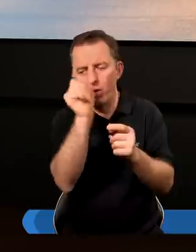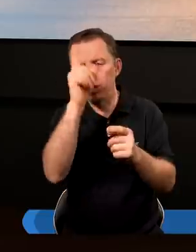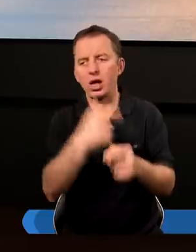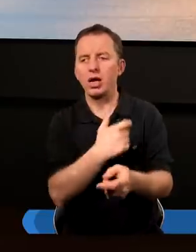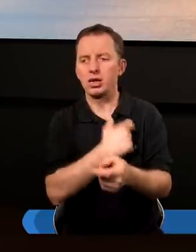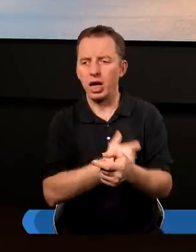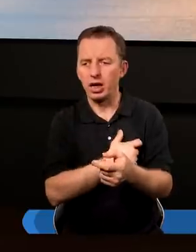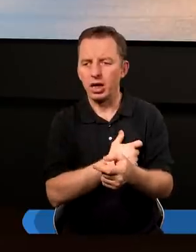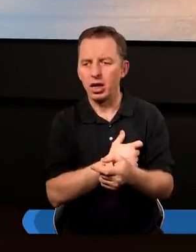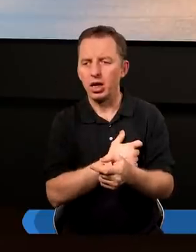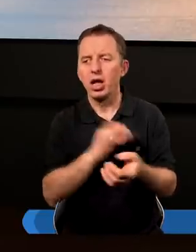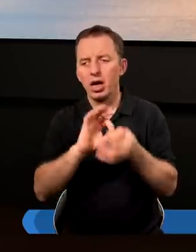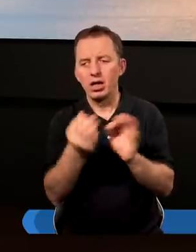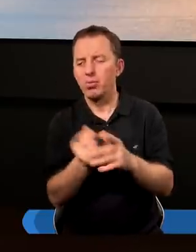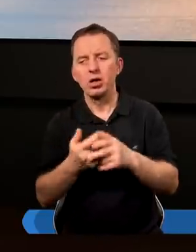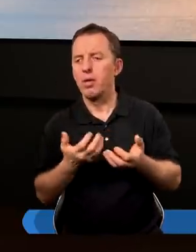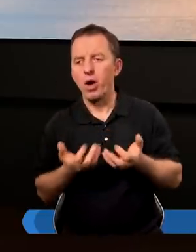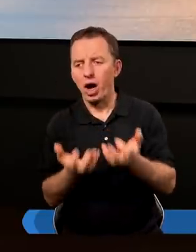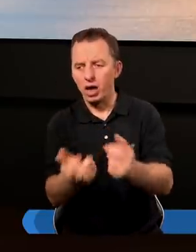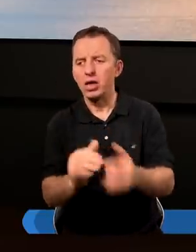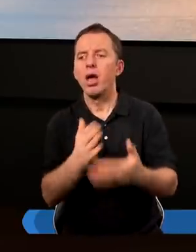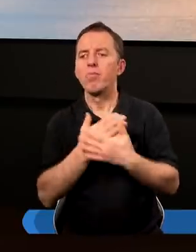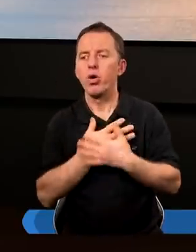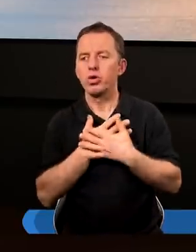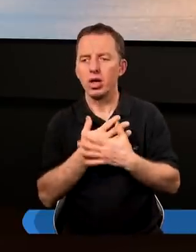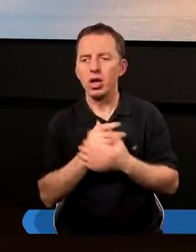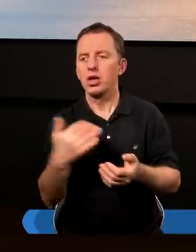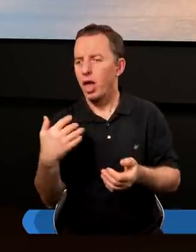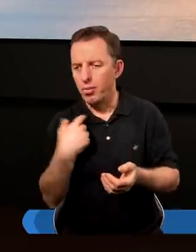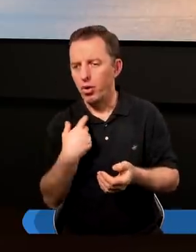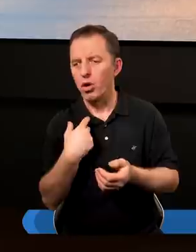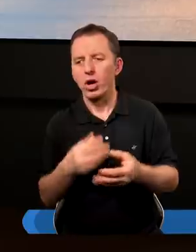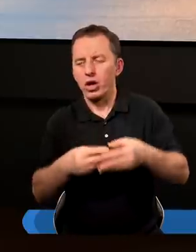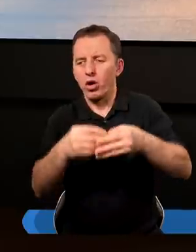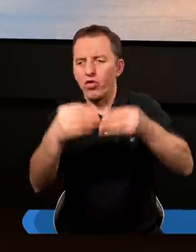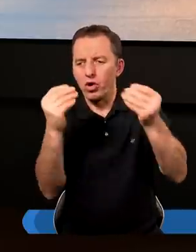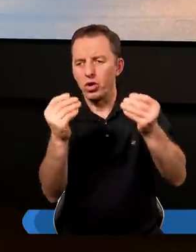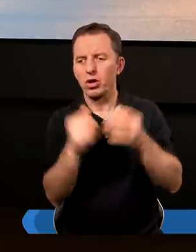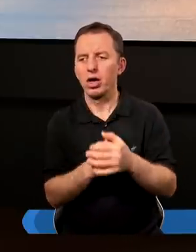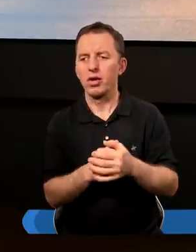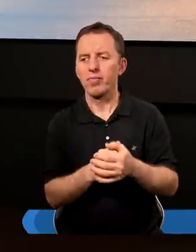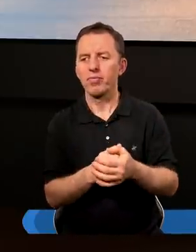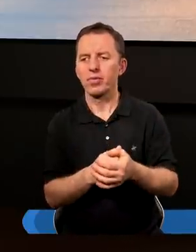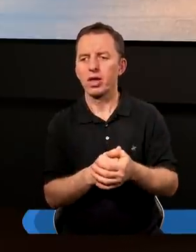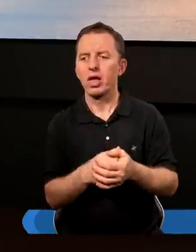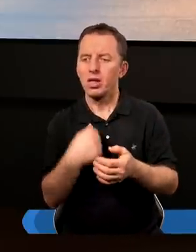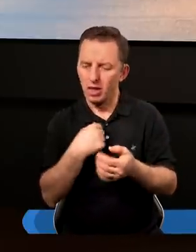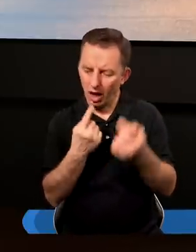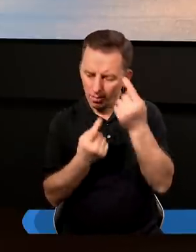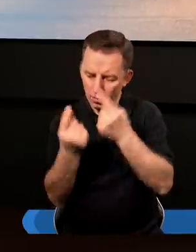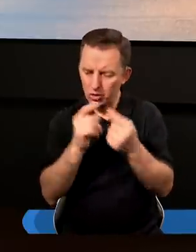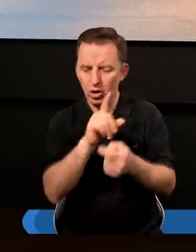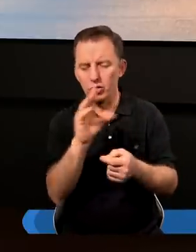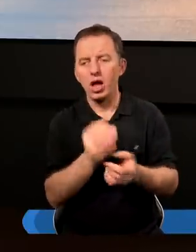pobudkach serca. Bo gdyby nie było chęci posiadania, to nie byłoby rozwoju. Ja